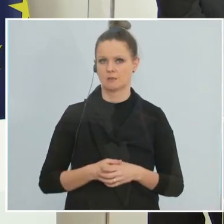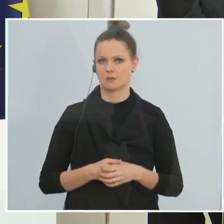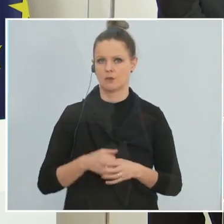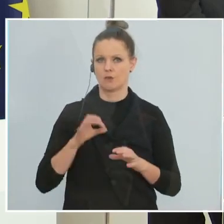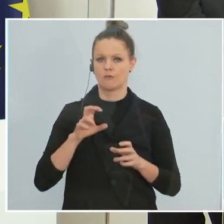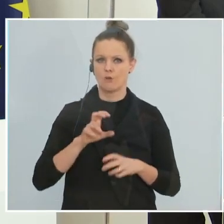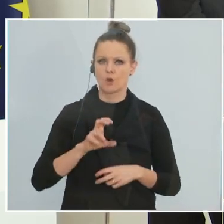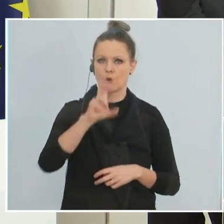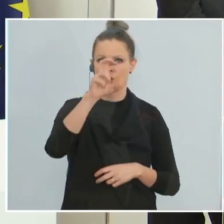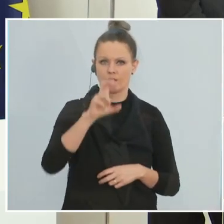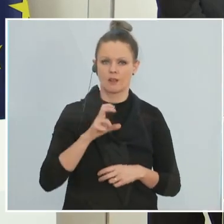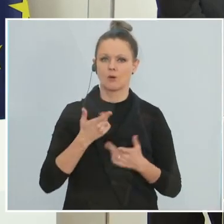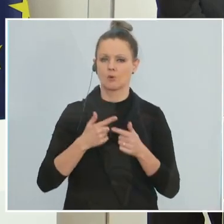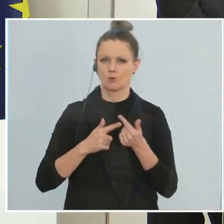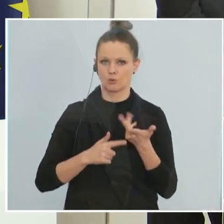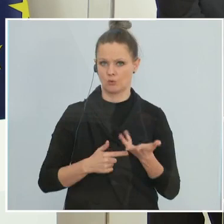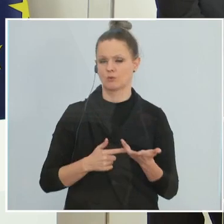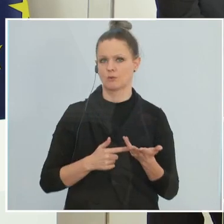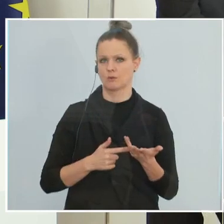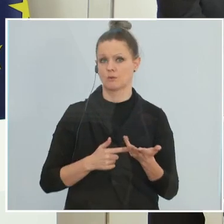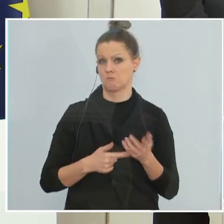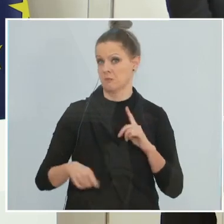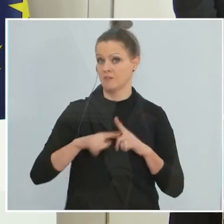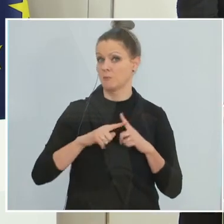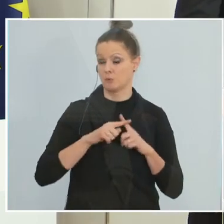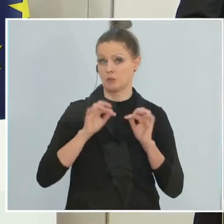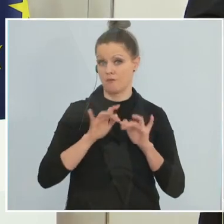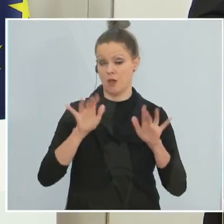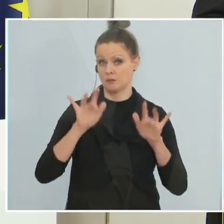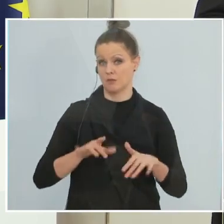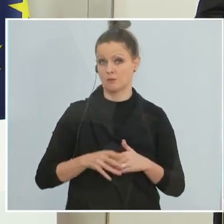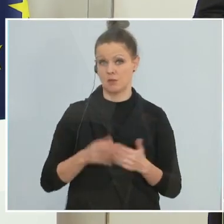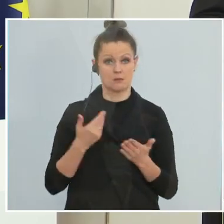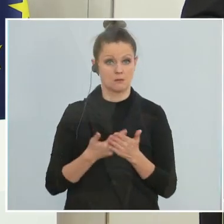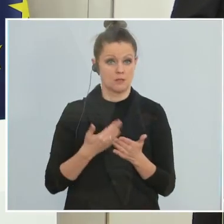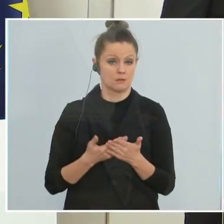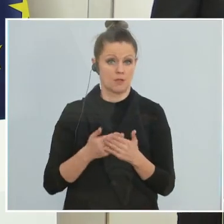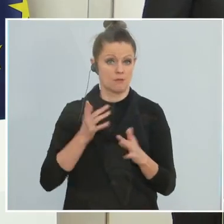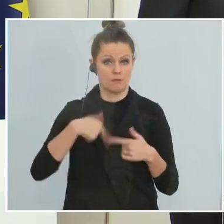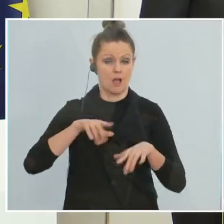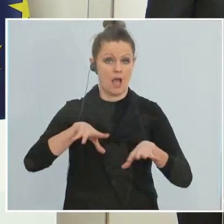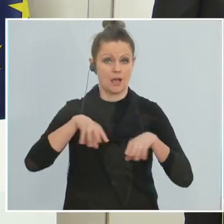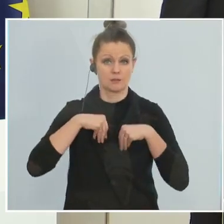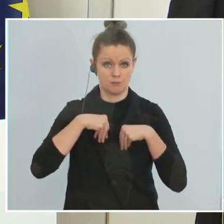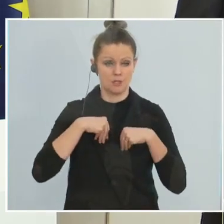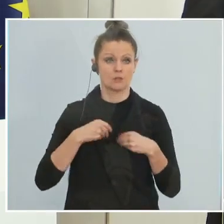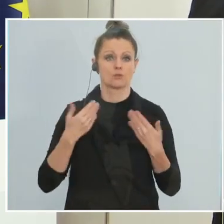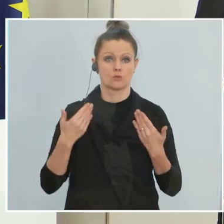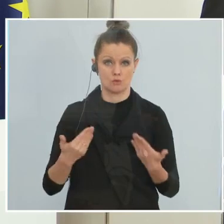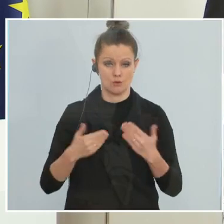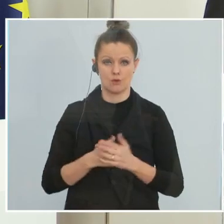Gondeln und so weiter. Und das hat sich auch sehr positiv ausgewirkt. Also wir haben das akzeptiert, dass wir da jetzt